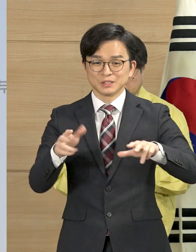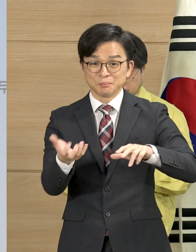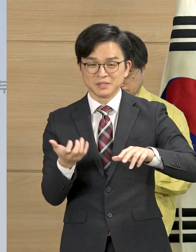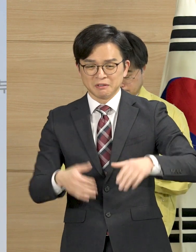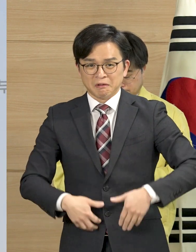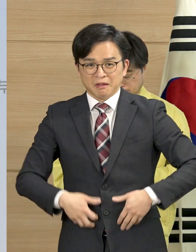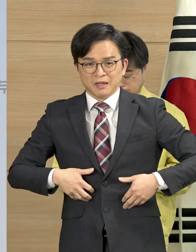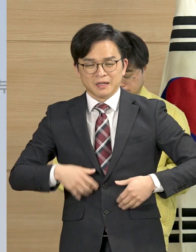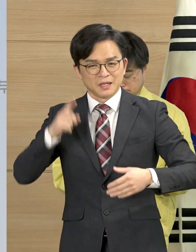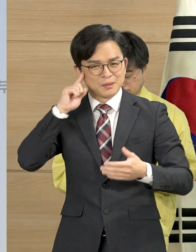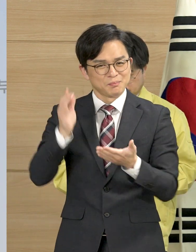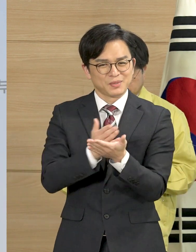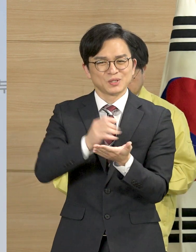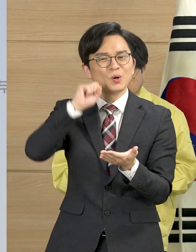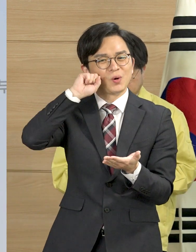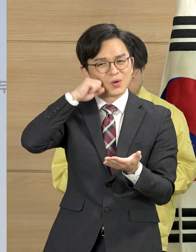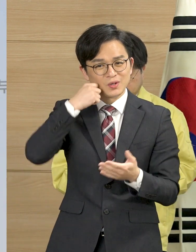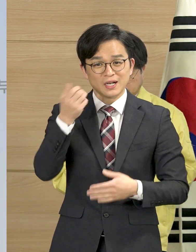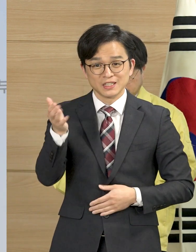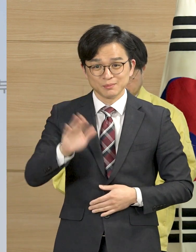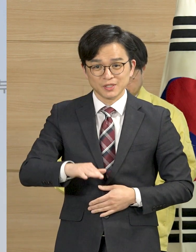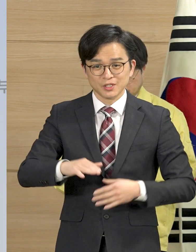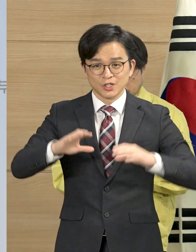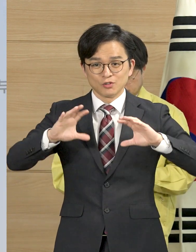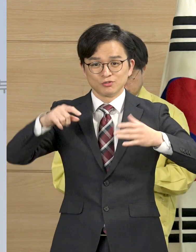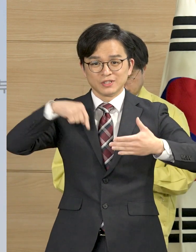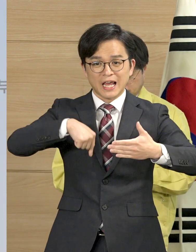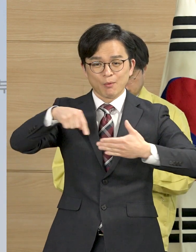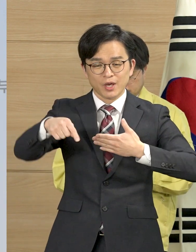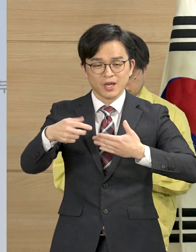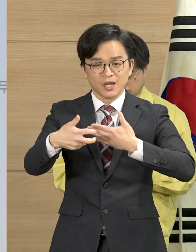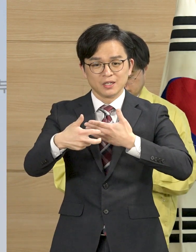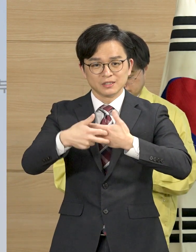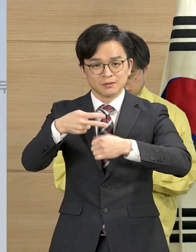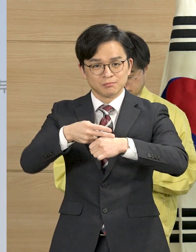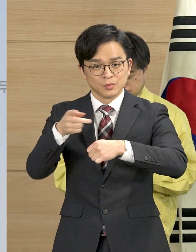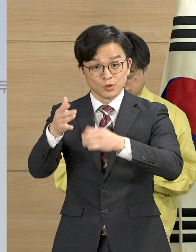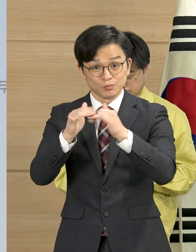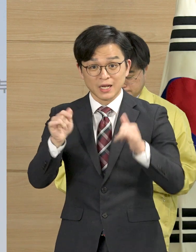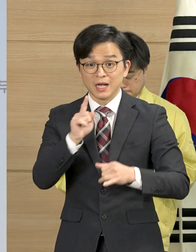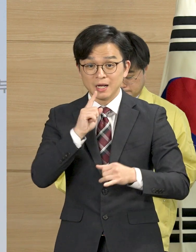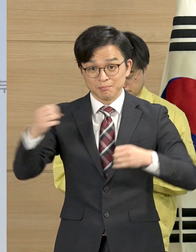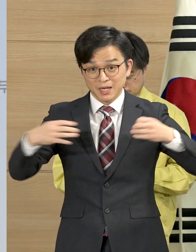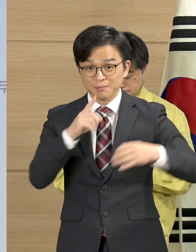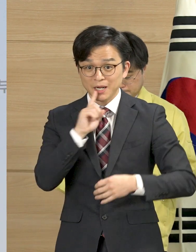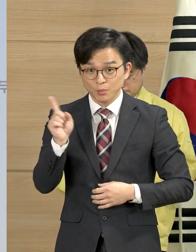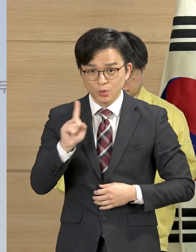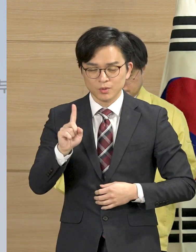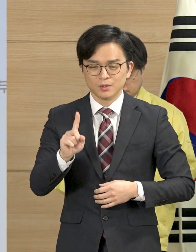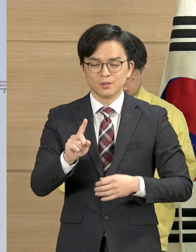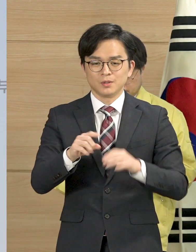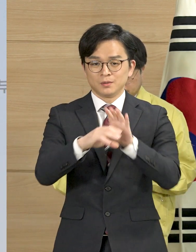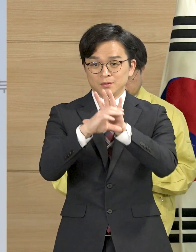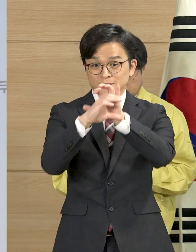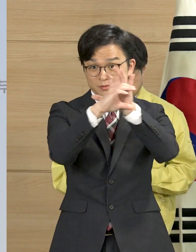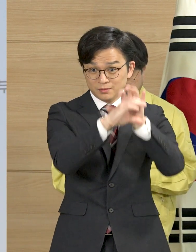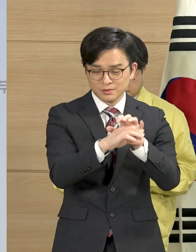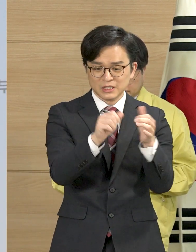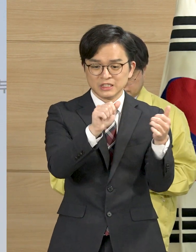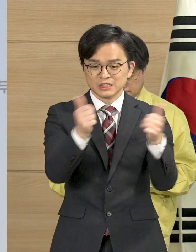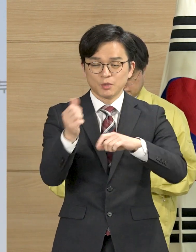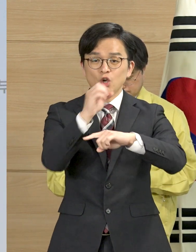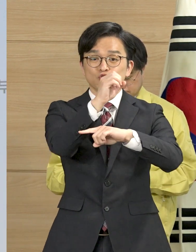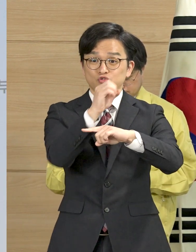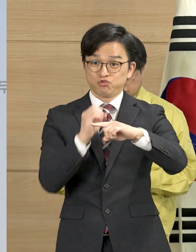아직 섣부른 예상일 수 있으나 국내외의 많은 의료 전문가들은 신종 코로나 바이러스 감염증의 치명률이